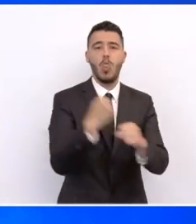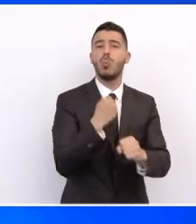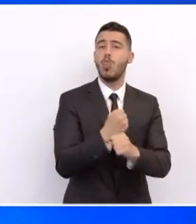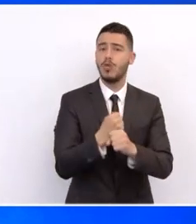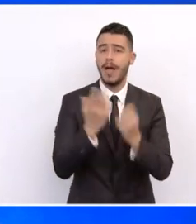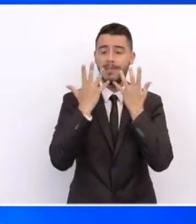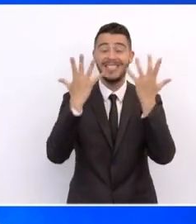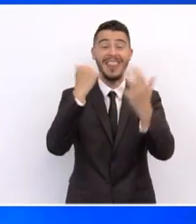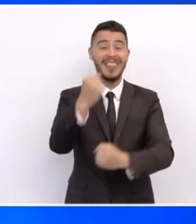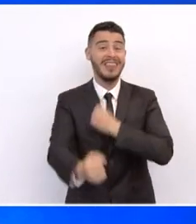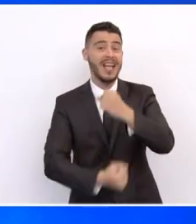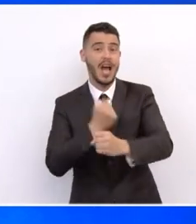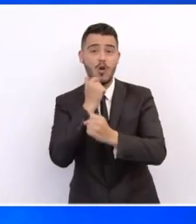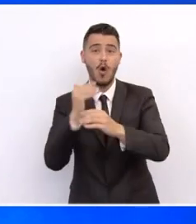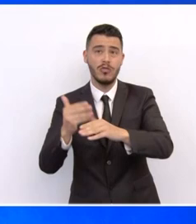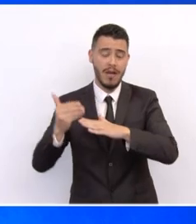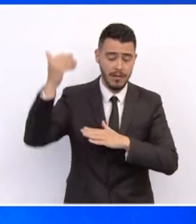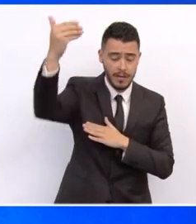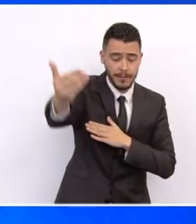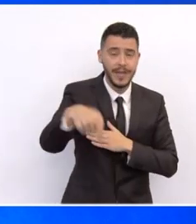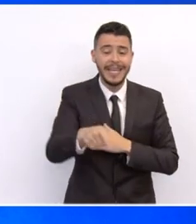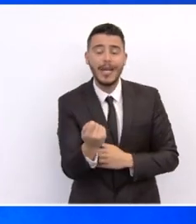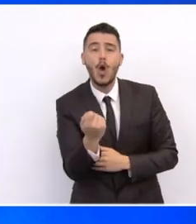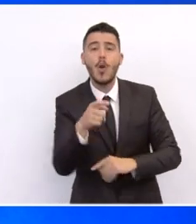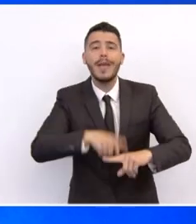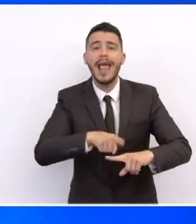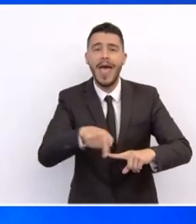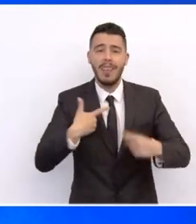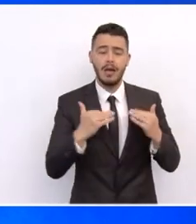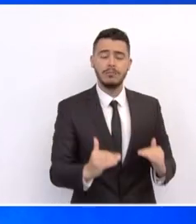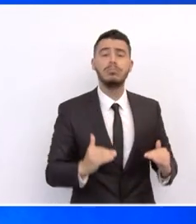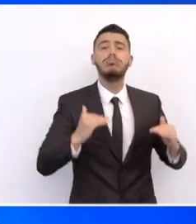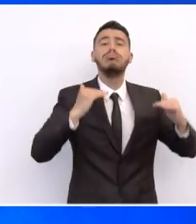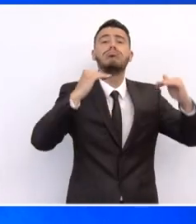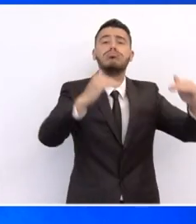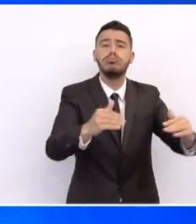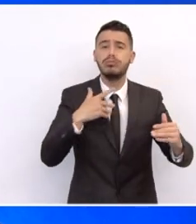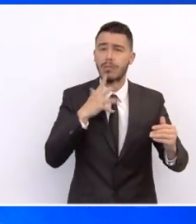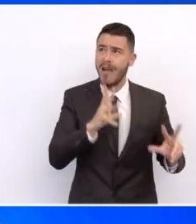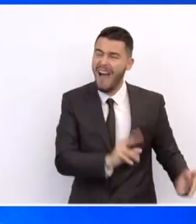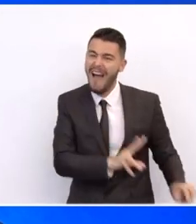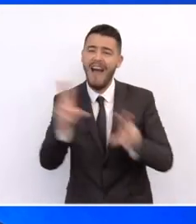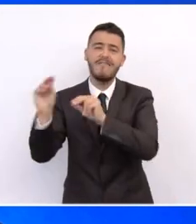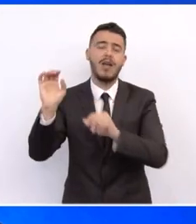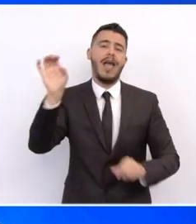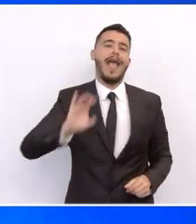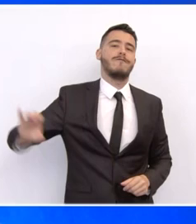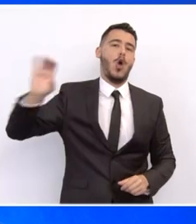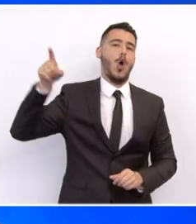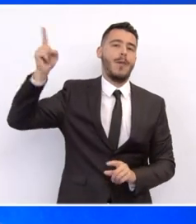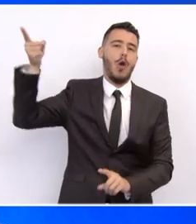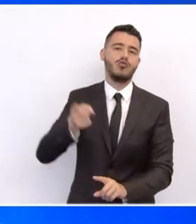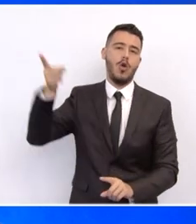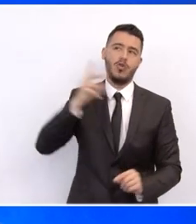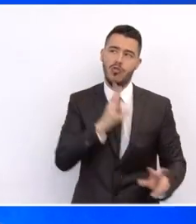δεκαετίας η ελληνική οικονομία να συγκλίνει με τον Ευρωπαϊκό Μεσόρο. Παραπέρα, οι αναπτυξιακές ποτεριότητες της χώρας μας εξειδικεύονται